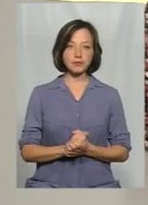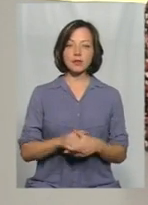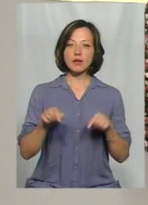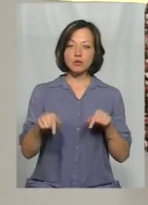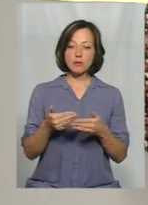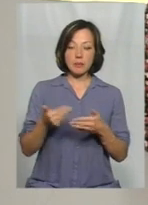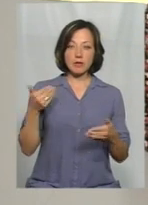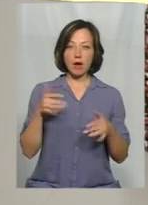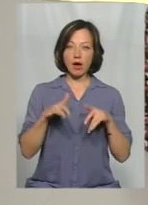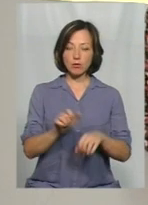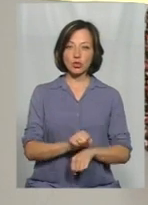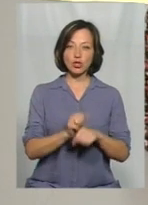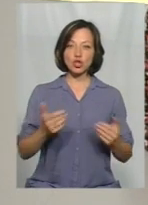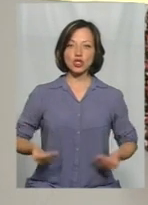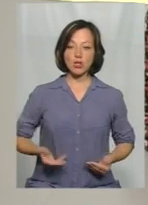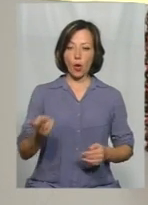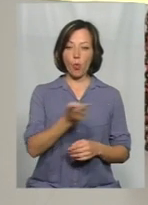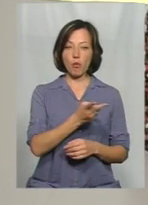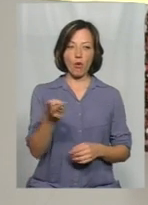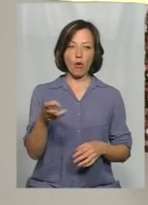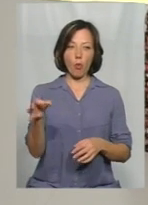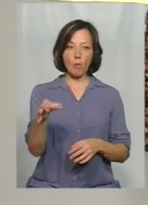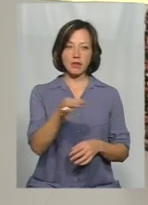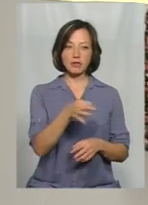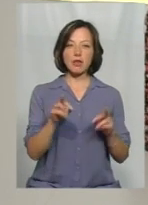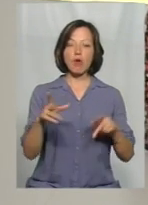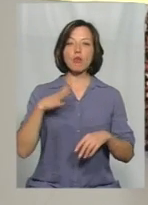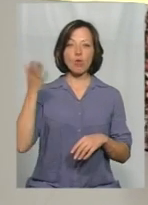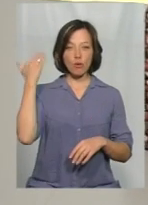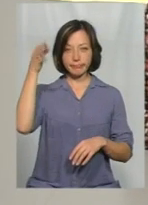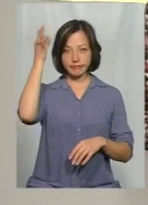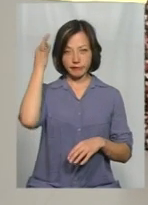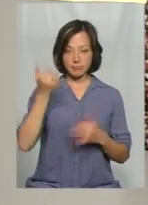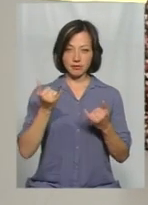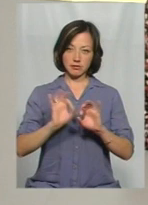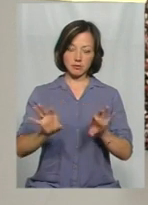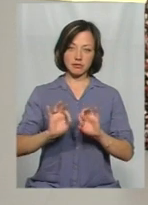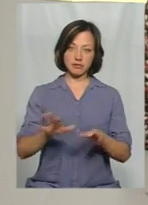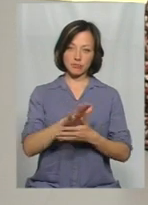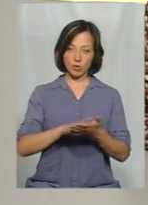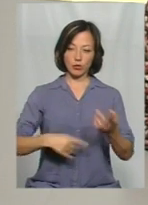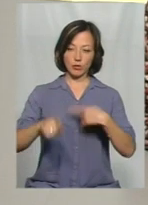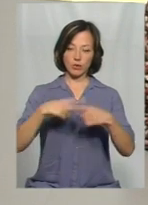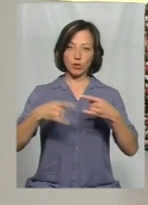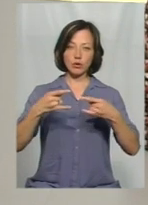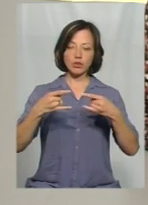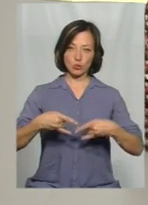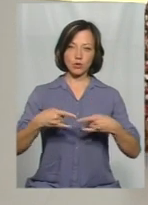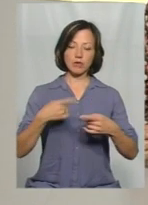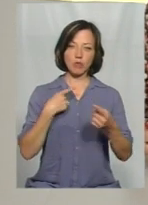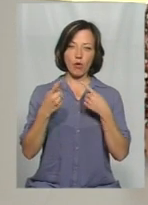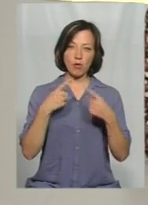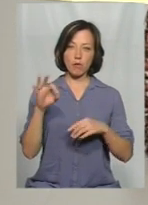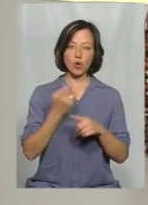передували акції протести жителів обох областей. Як це було, давайте нагадаємо у коментарях, а потім повернемося у студію і